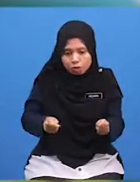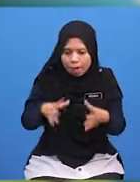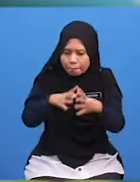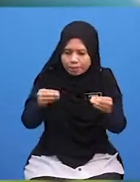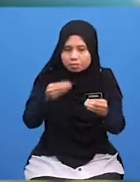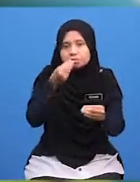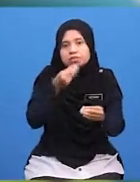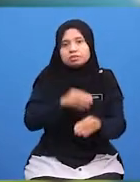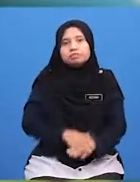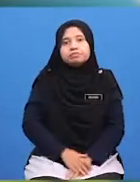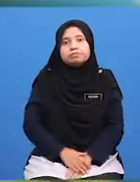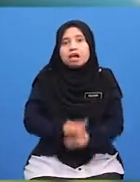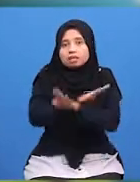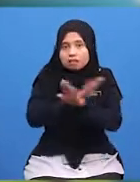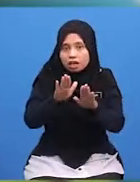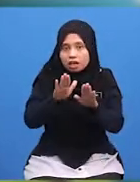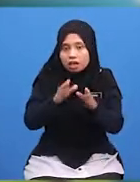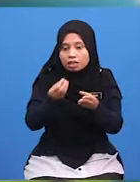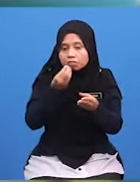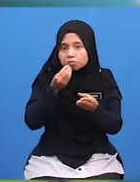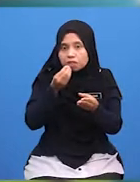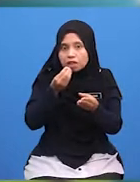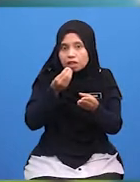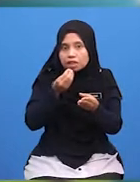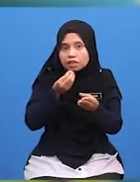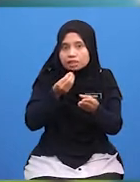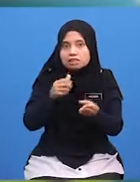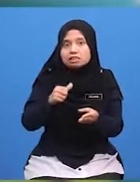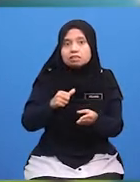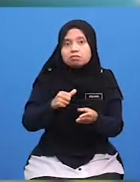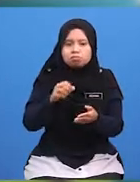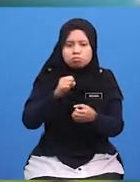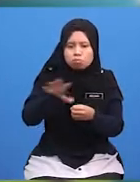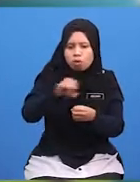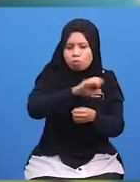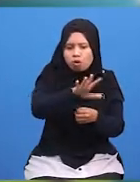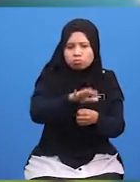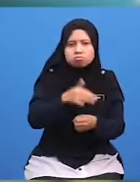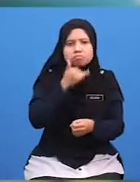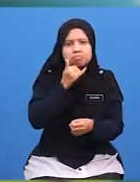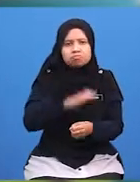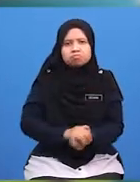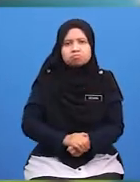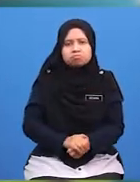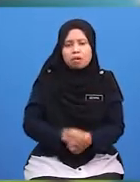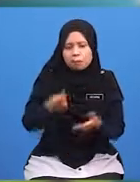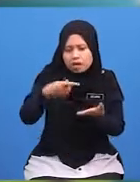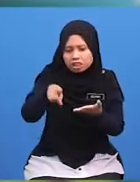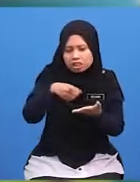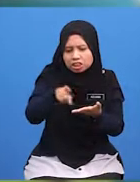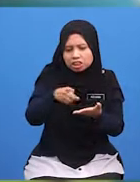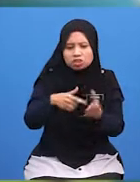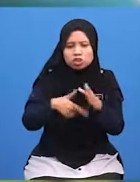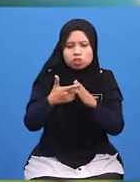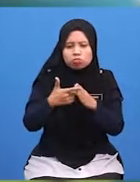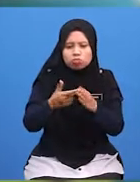Jangan Jangan Menjamu Selera Secara Membazir Dengan Berbelanja Di